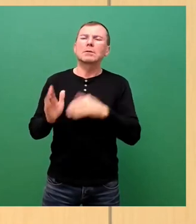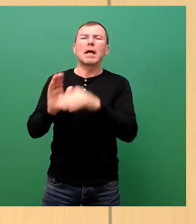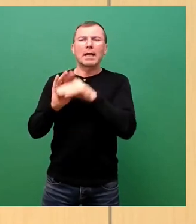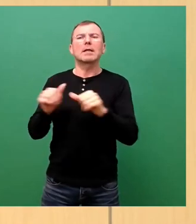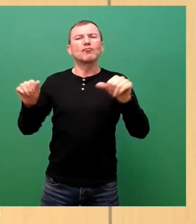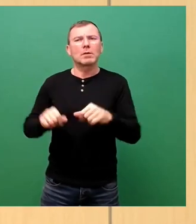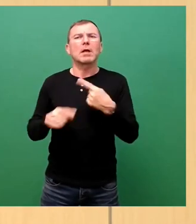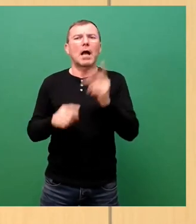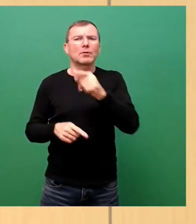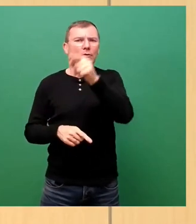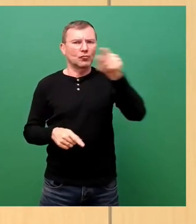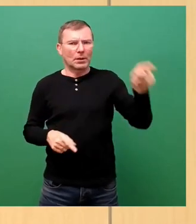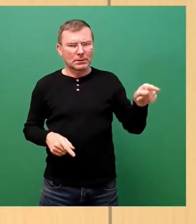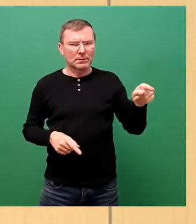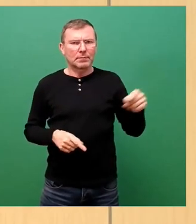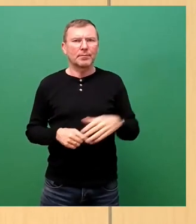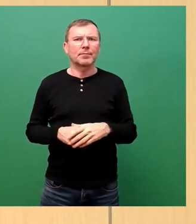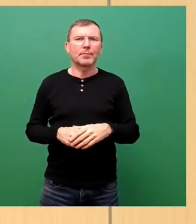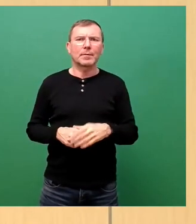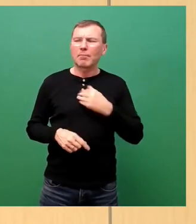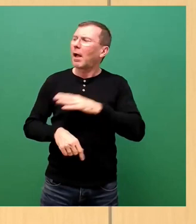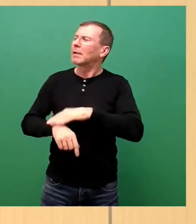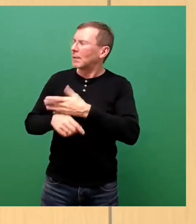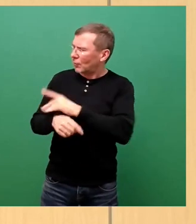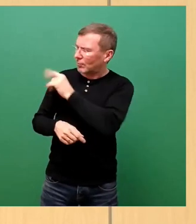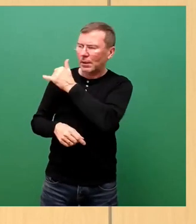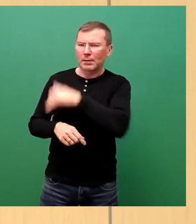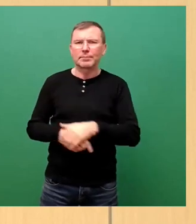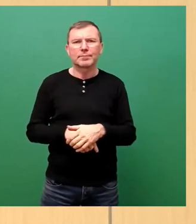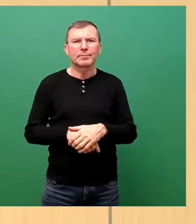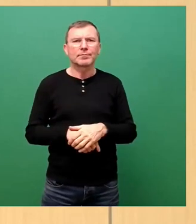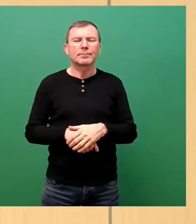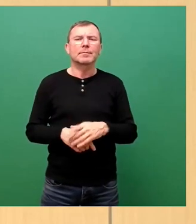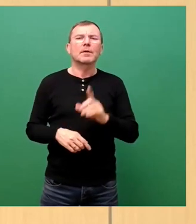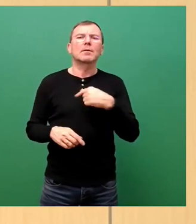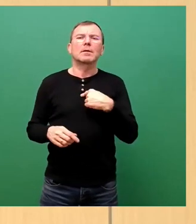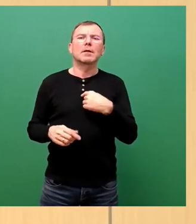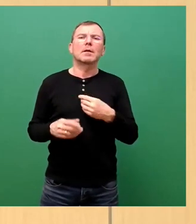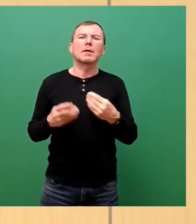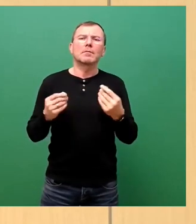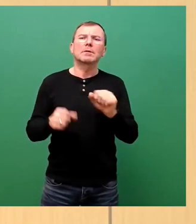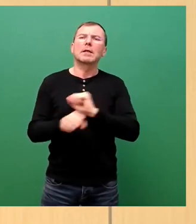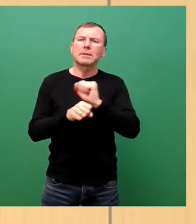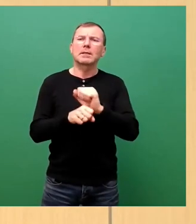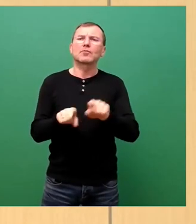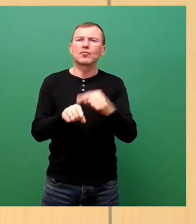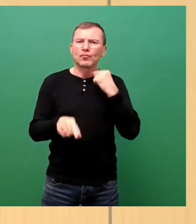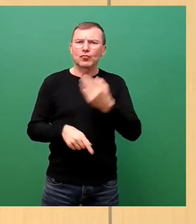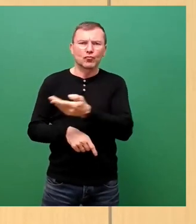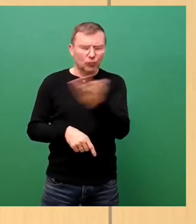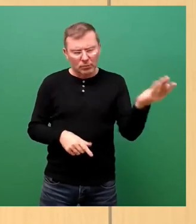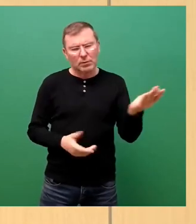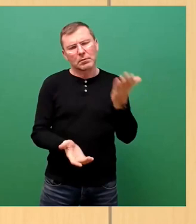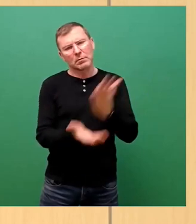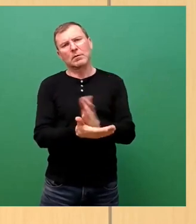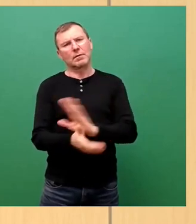große Städte, kleine Städte. Ah ja, ich bringe Sie schon rot. Und deswegen stimmen Sie dem Dissidentenantrag zu und bis